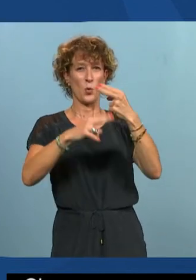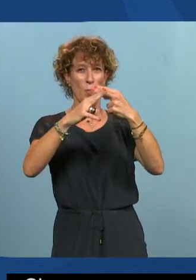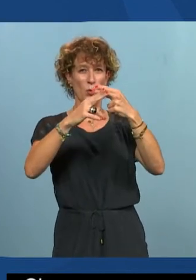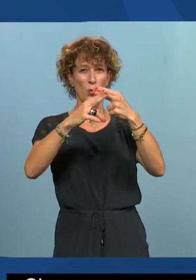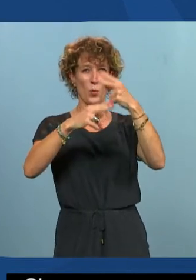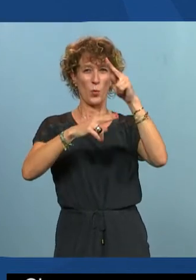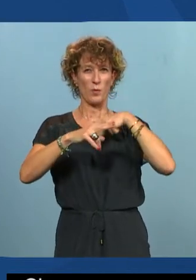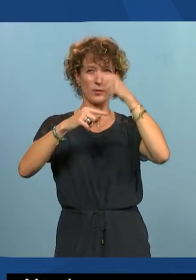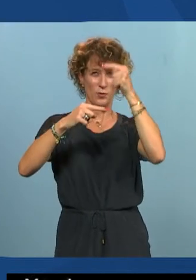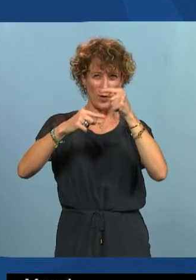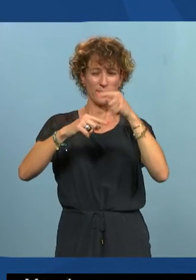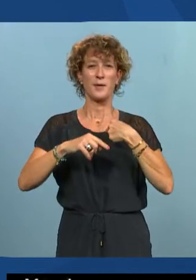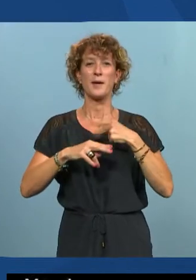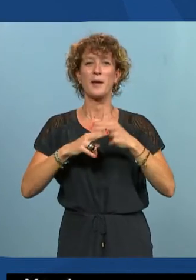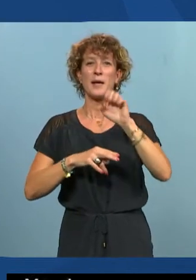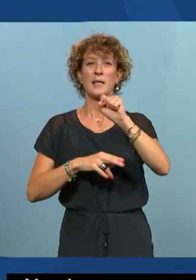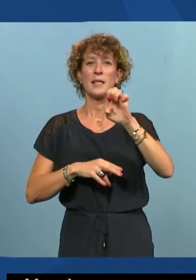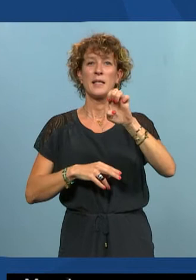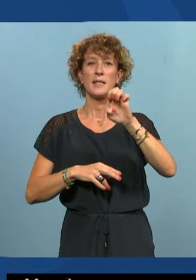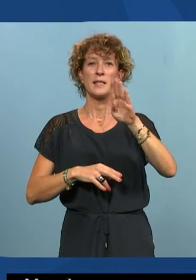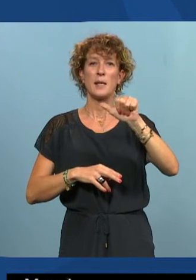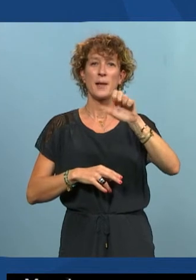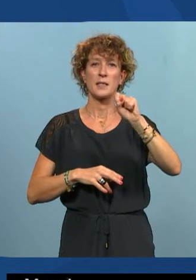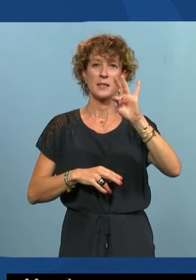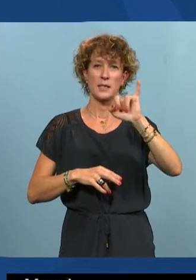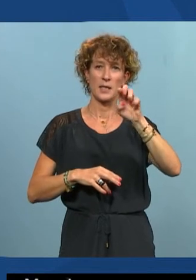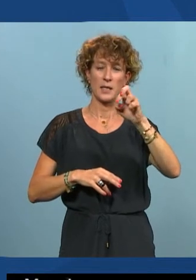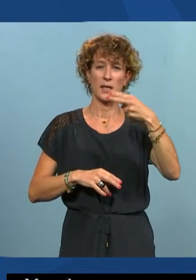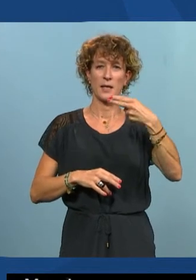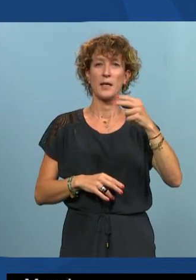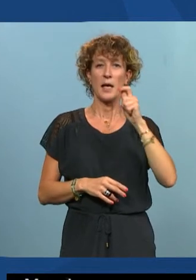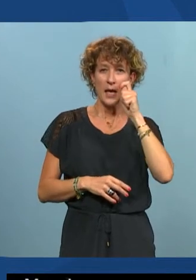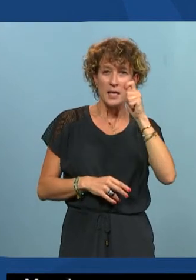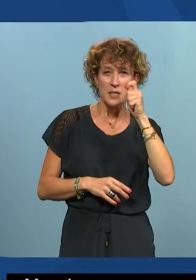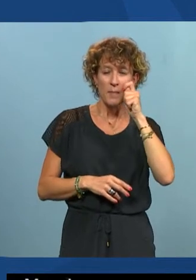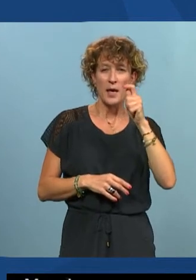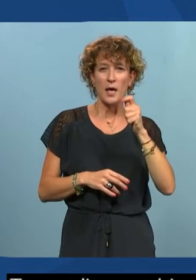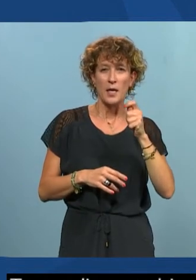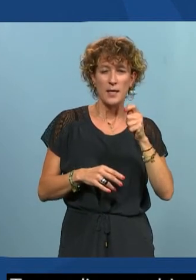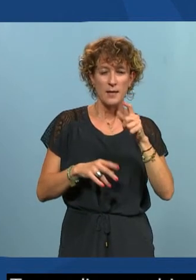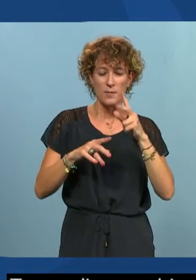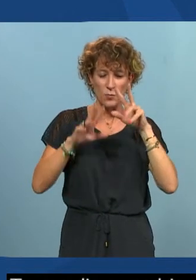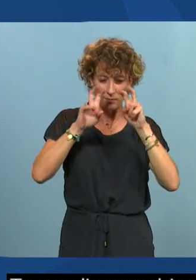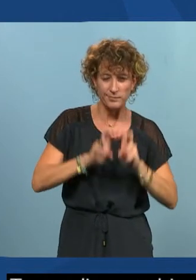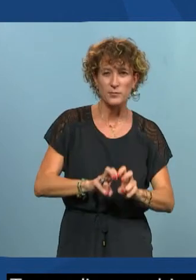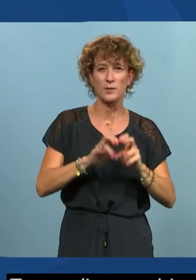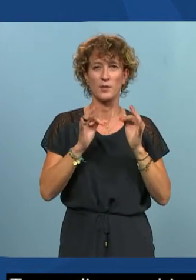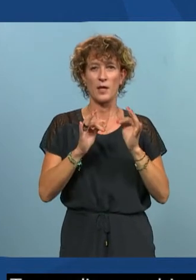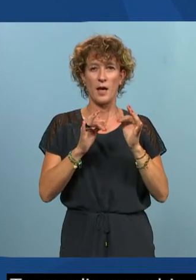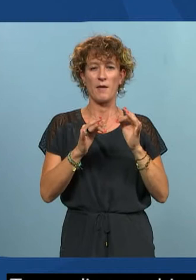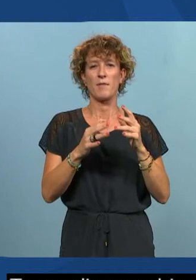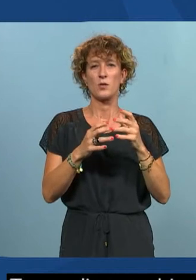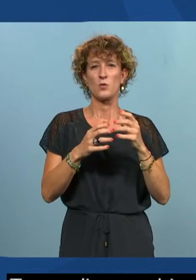De mon côté, je suis Sébastien. Je suis expert et consultant en accessibilité numérique. Je travaille depuis plus de 12 ans sur ces